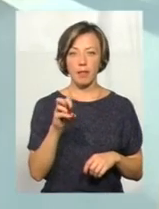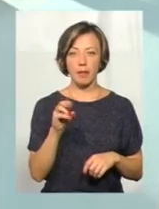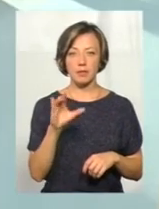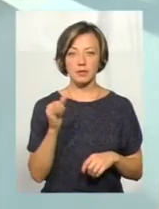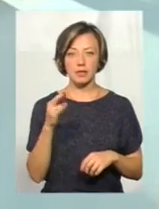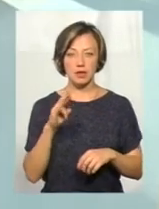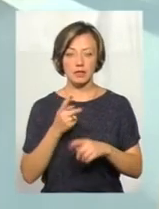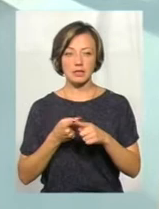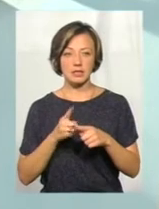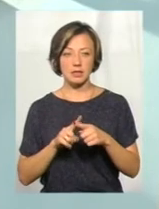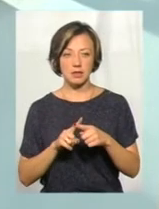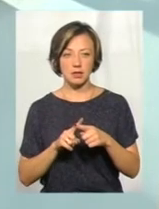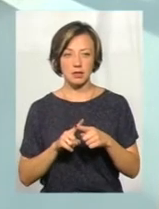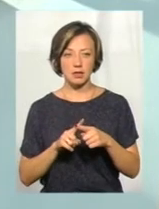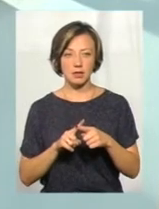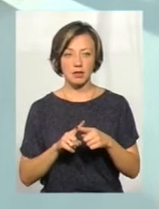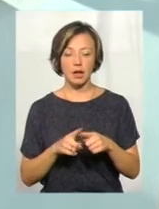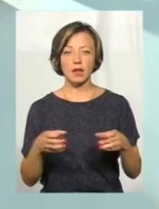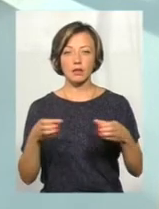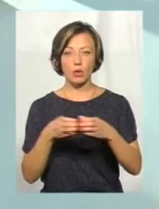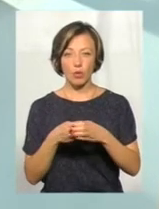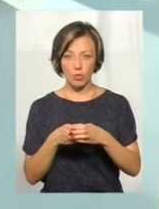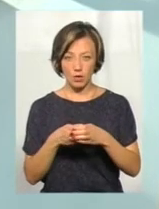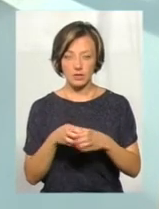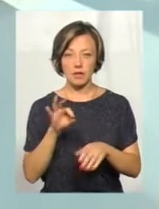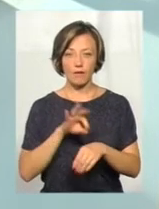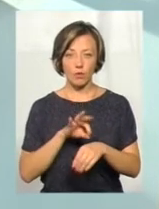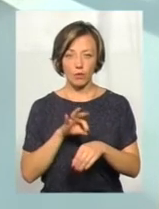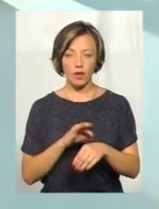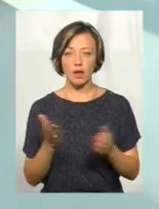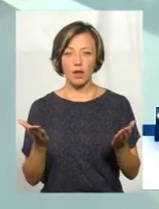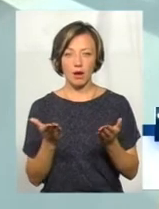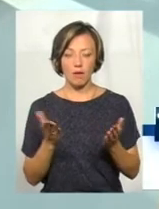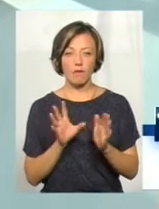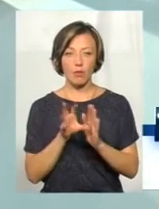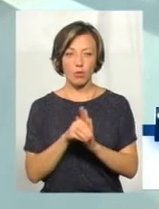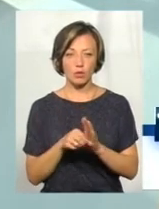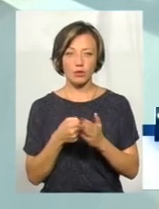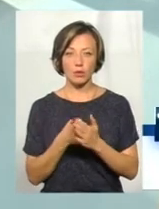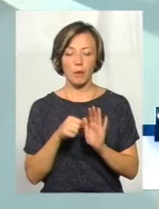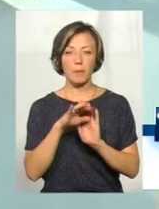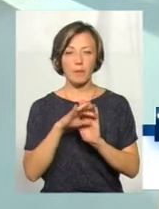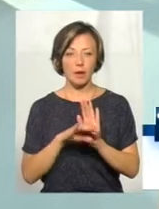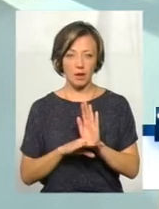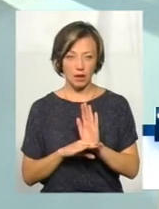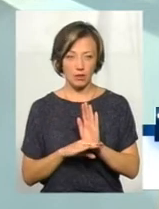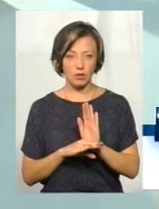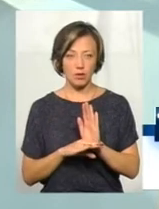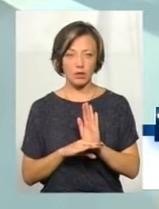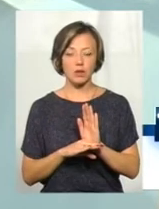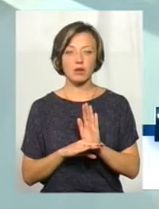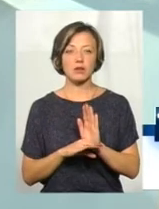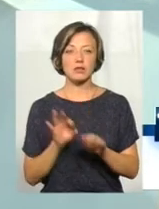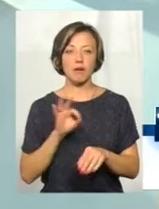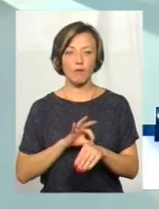та категорія захворювань, яка входить до переліку категорії